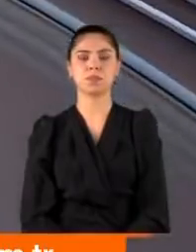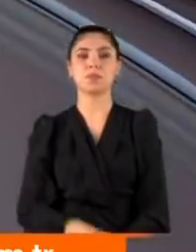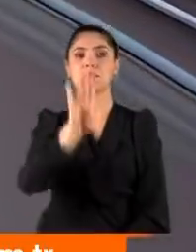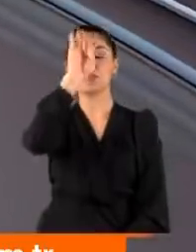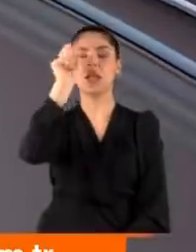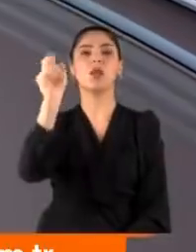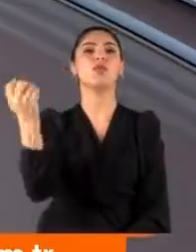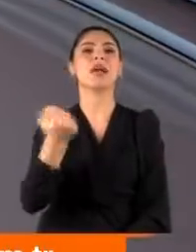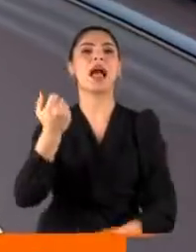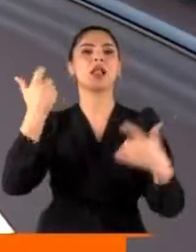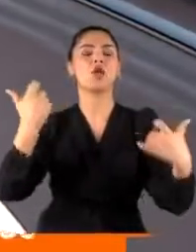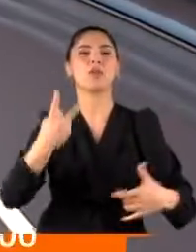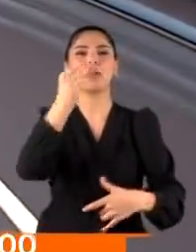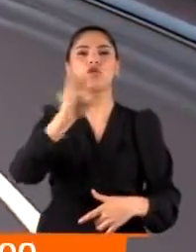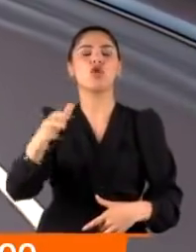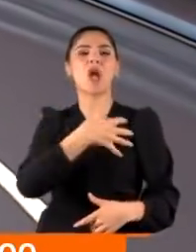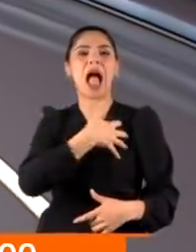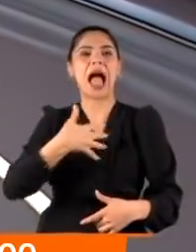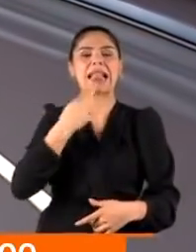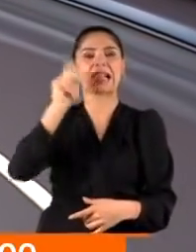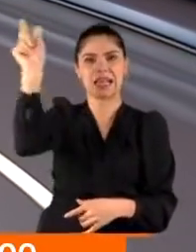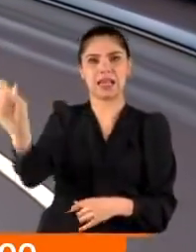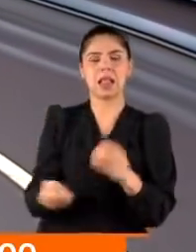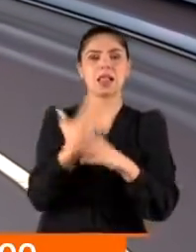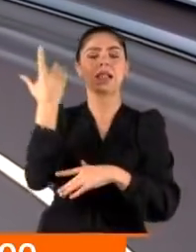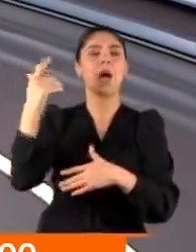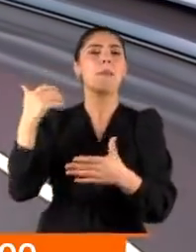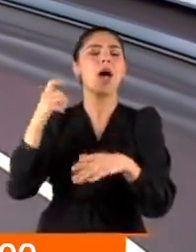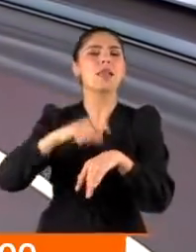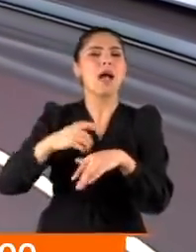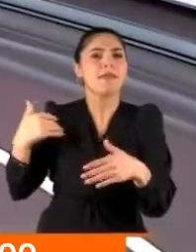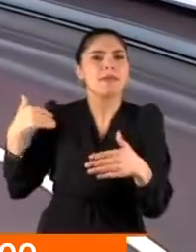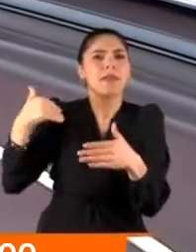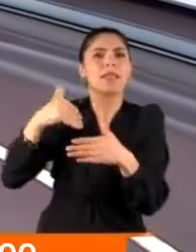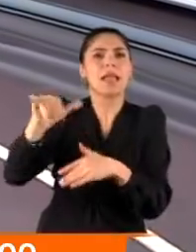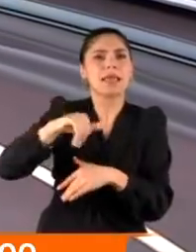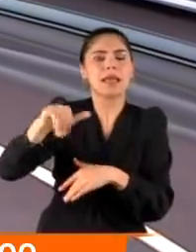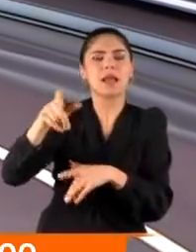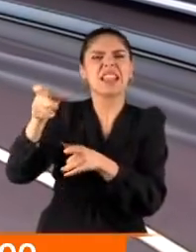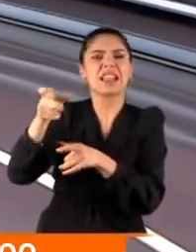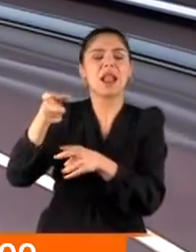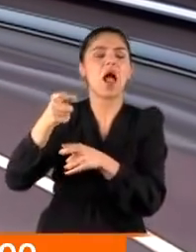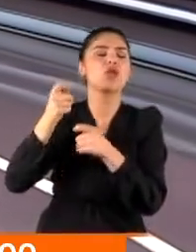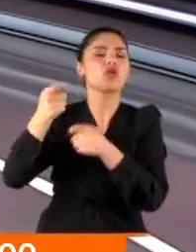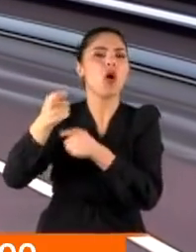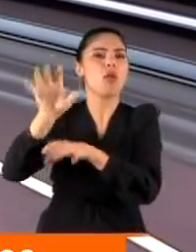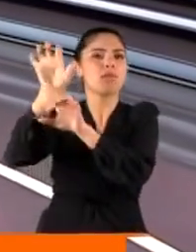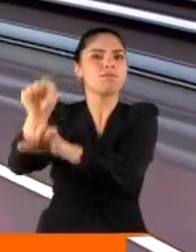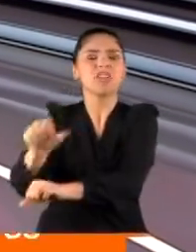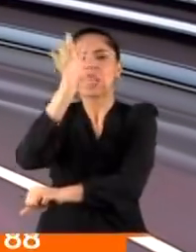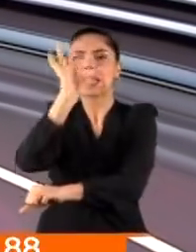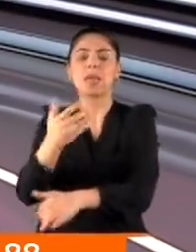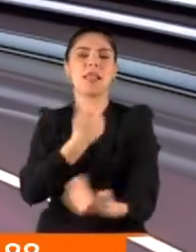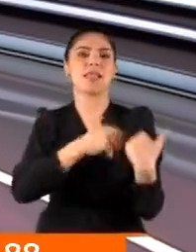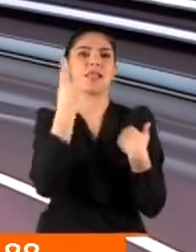İstanbul Gazi Osman Paşa'da iki çocuk annesi bir kadın sabaha karşı silahla rehin alındı. Ona bunu yapan bir süredir birlikte yaşadığı adam.